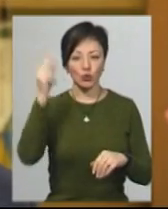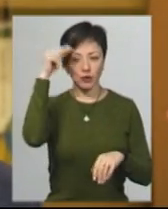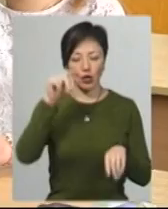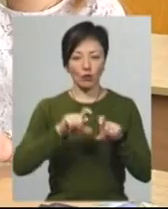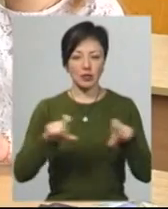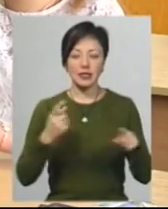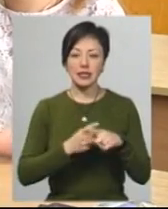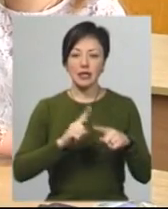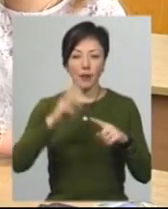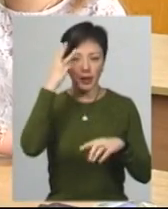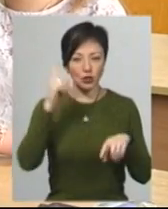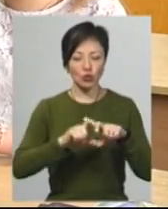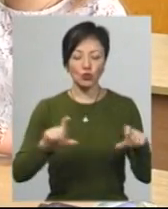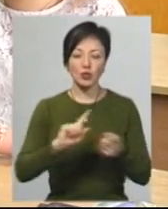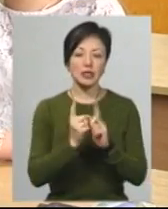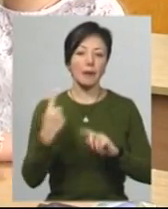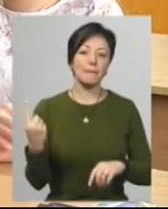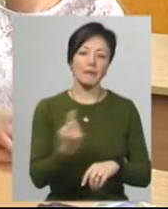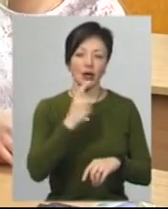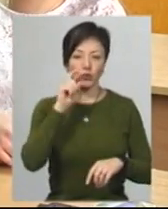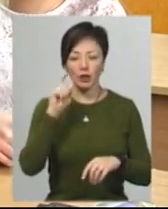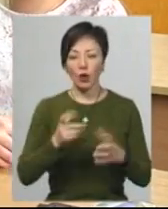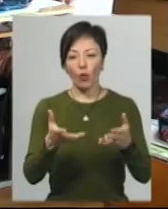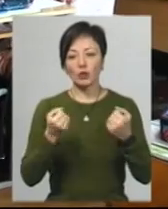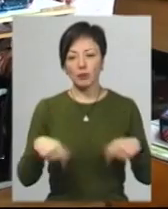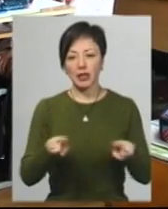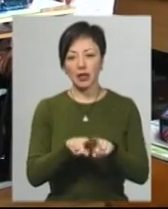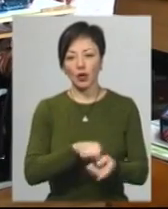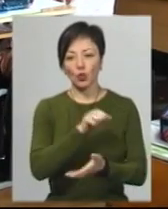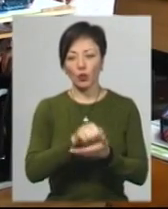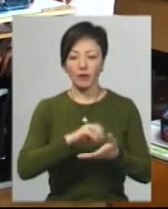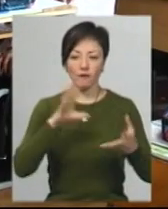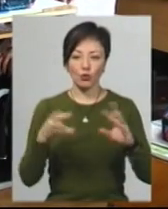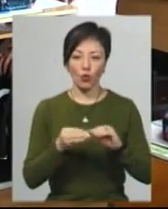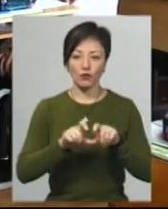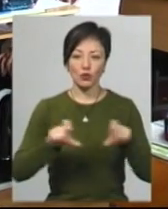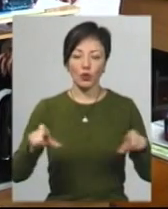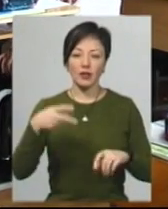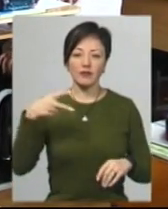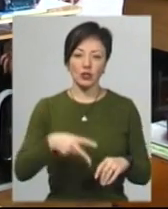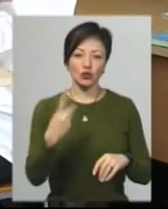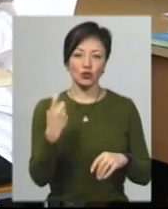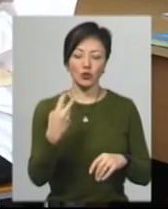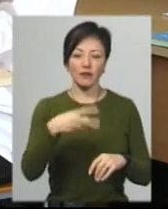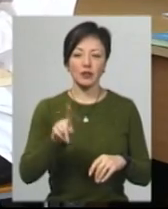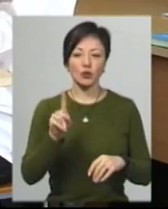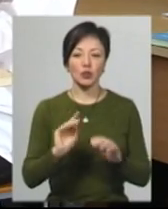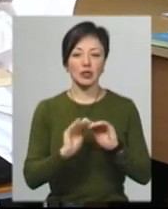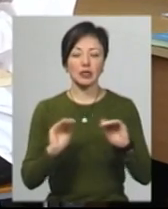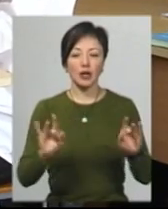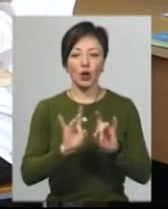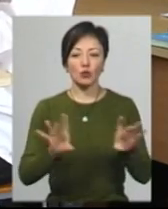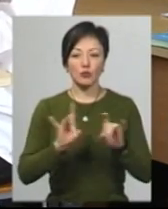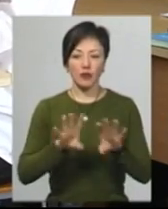закладі. Ця хмельницька школа стала першою в країні, яка отримала такий документ. Усього у школі навчається 2121 учень,